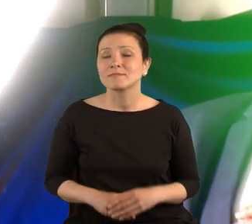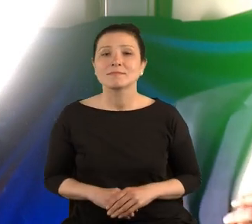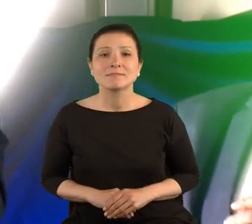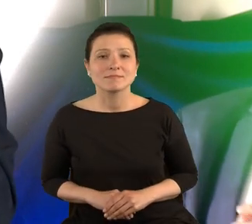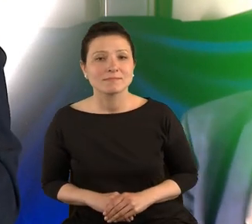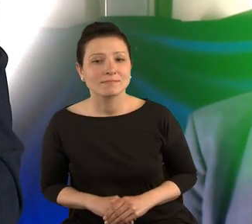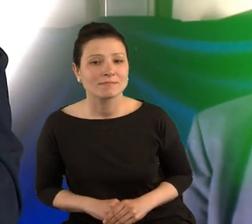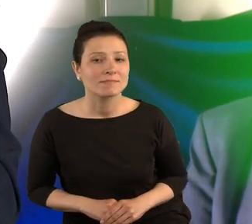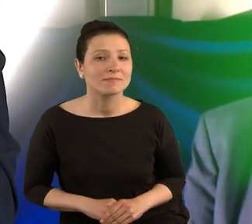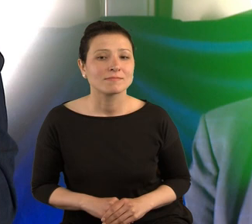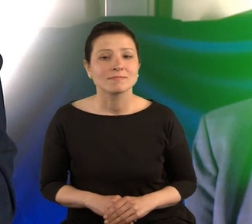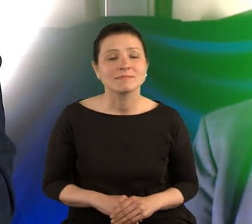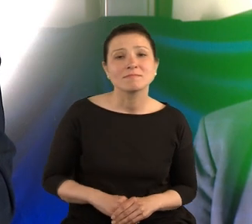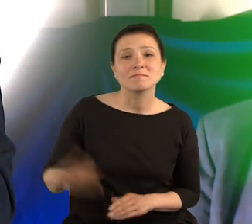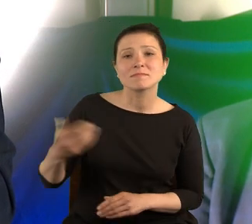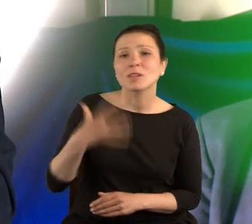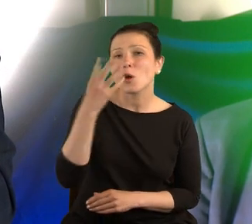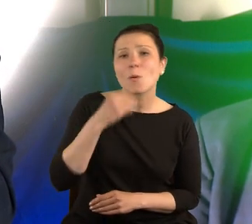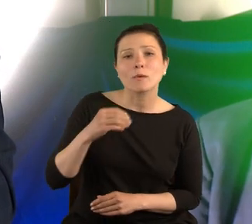o czym są słoneczniki Van Gogha?